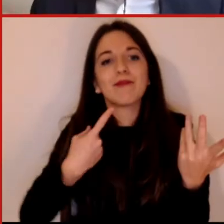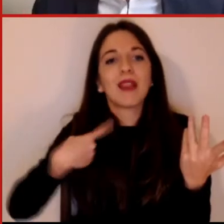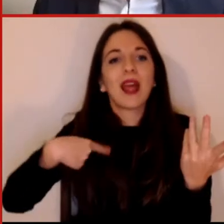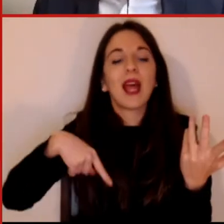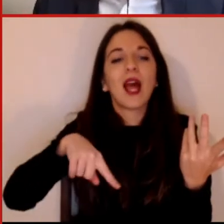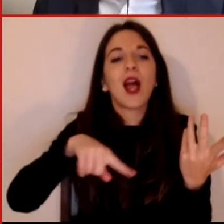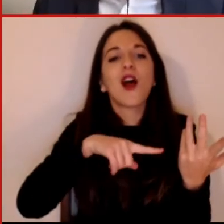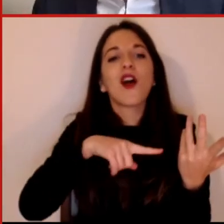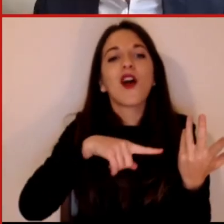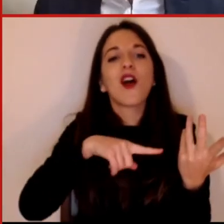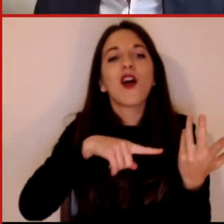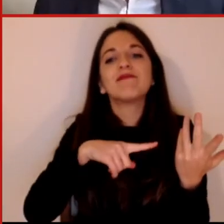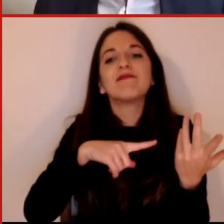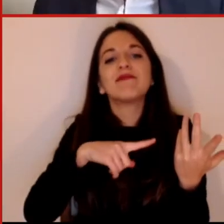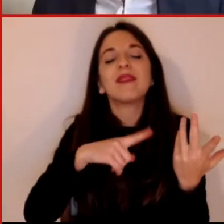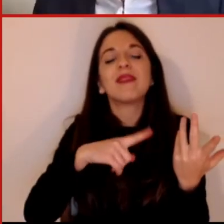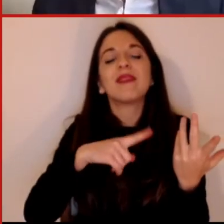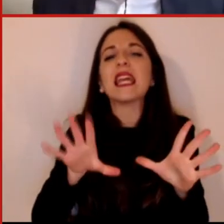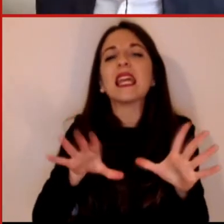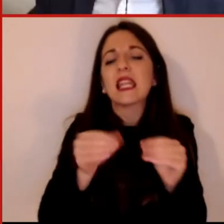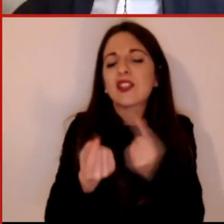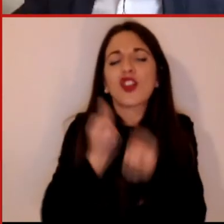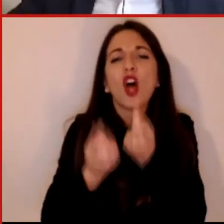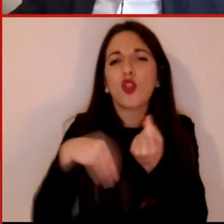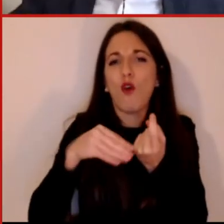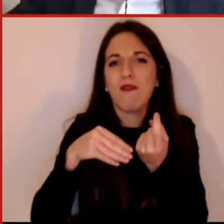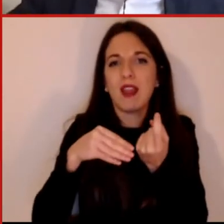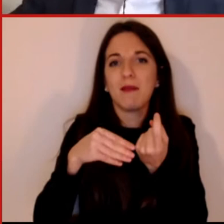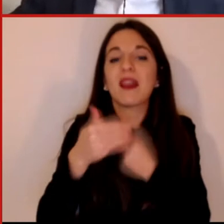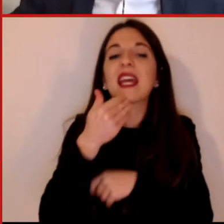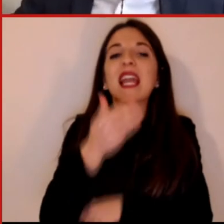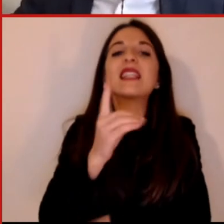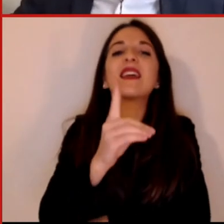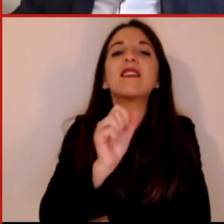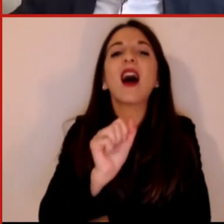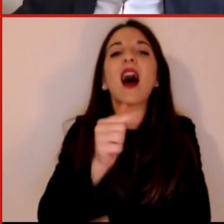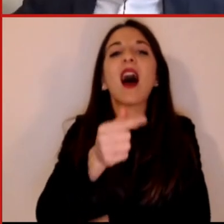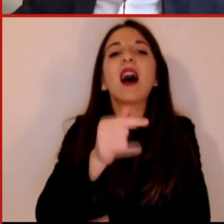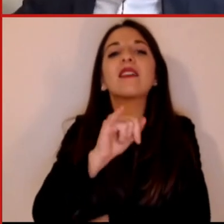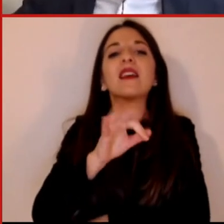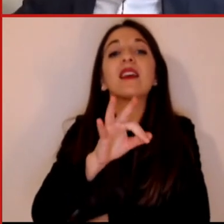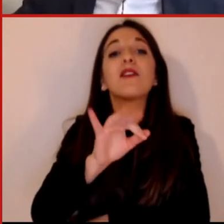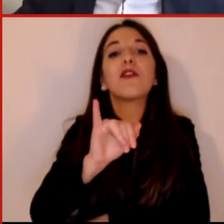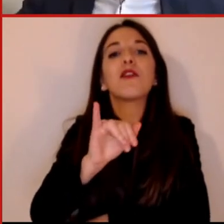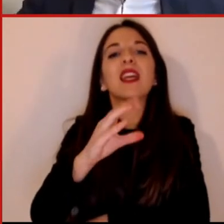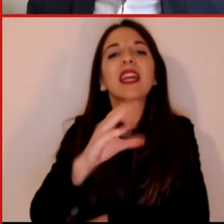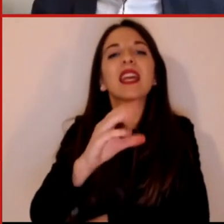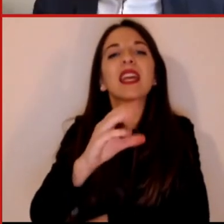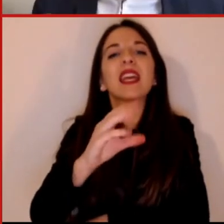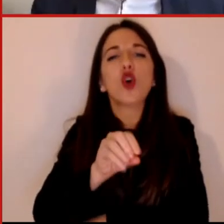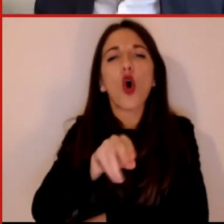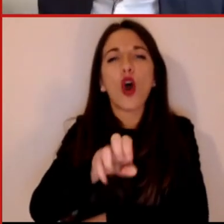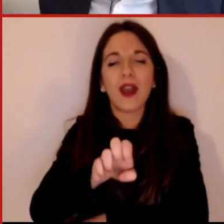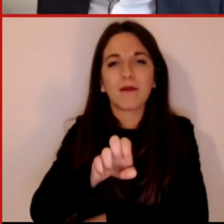peggiore, è quella che è la datificazione. Cioè il fatto che negli ultimi vent'anni abbiamo visto una rivoluzione